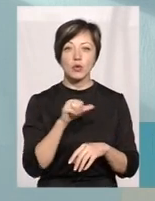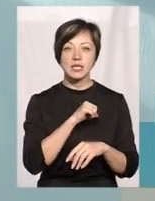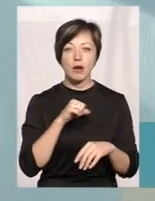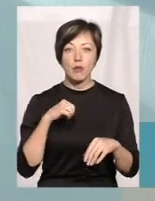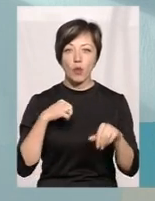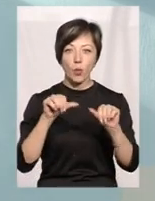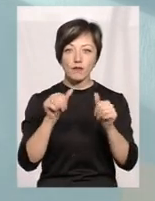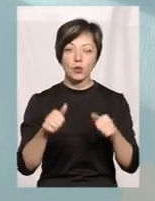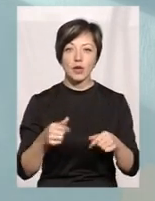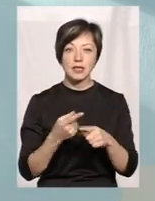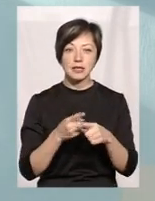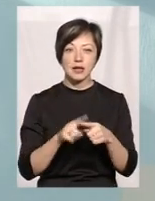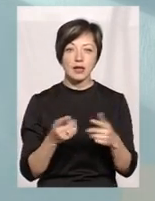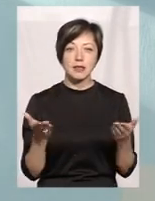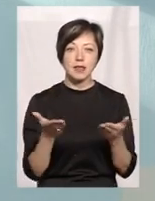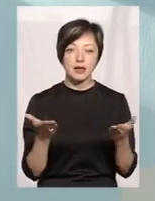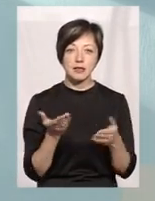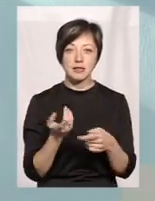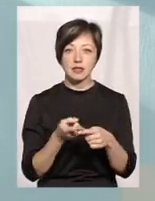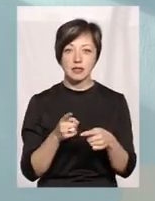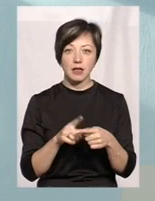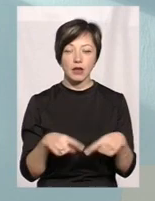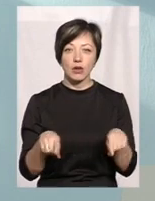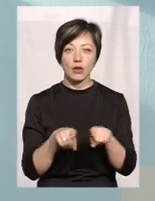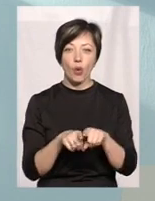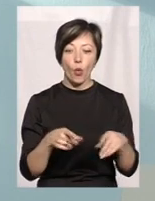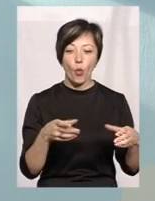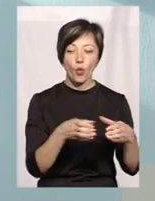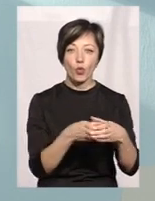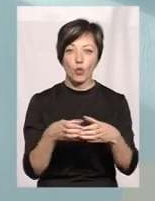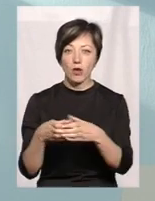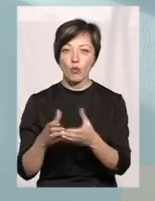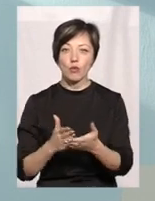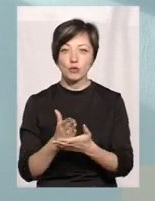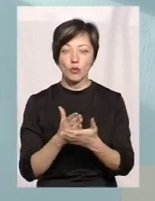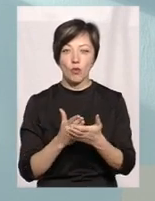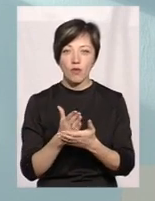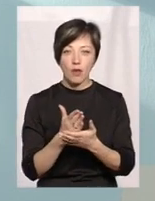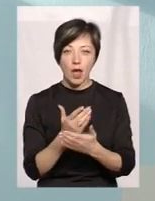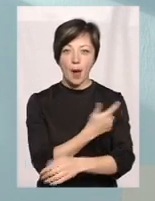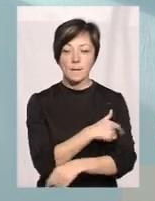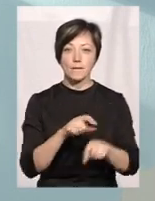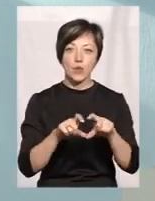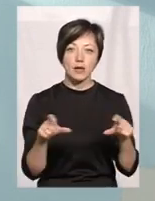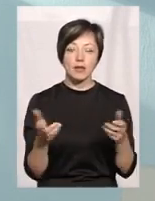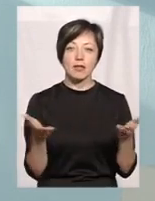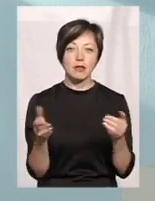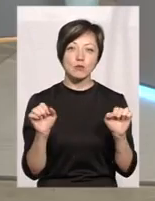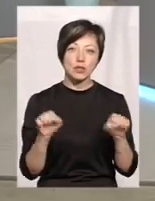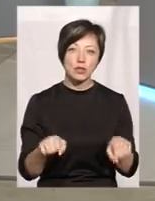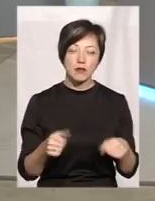конфігурації десь таких округів, які обслуговує амбулаторія. Десь, можливо,